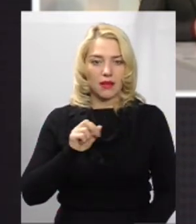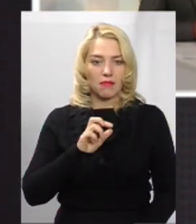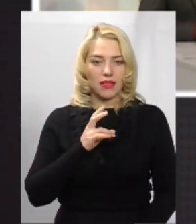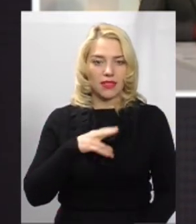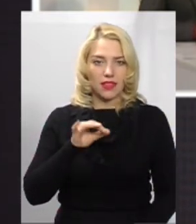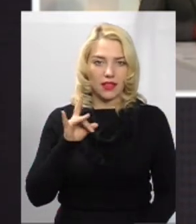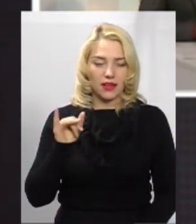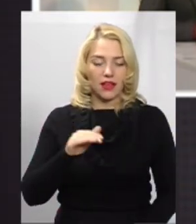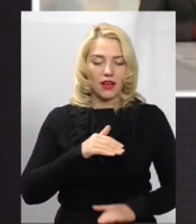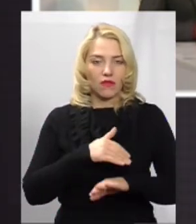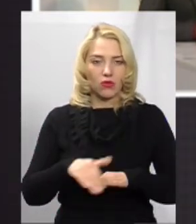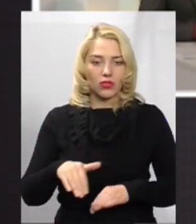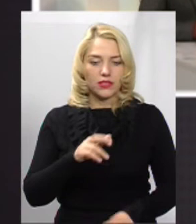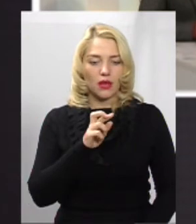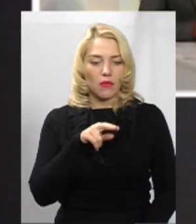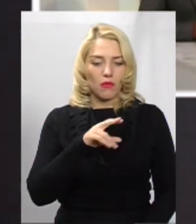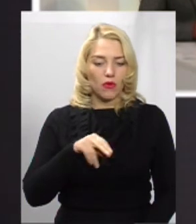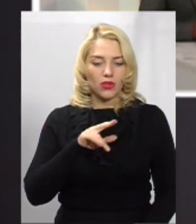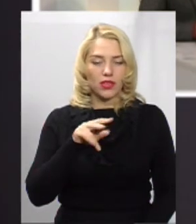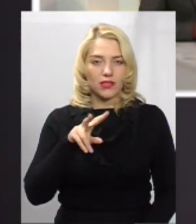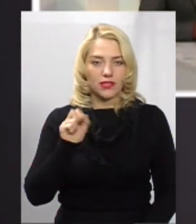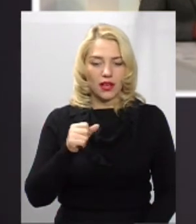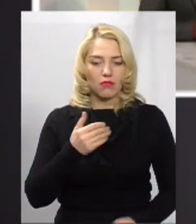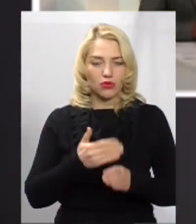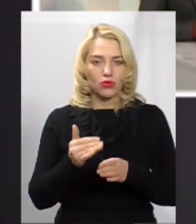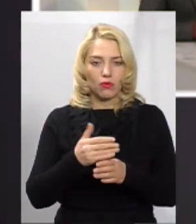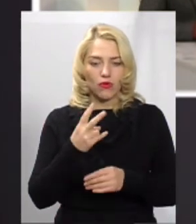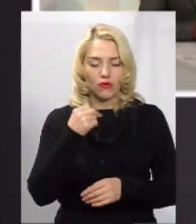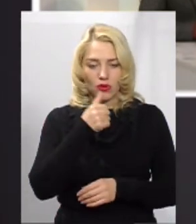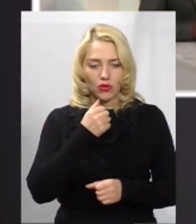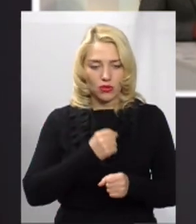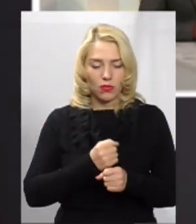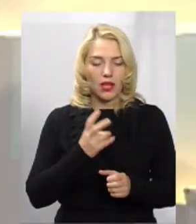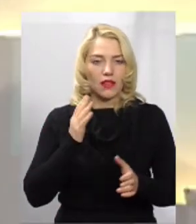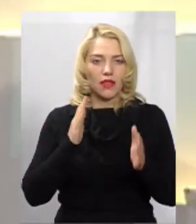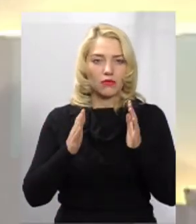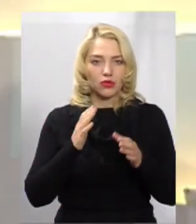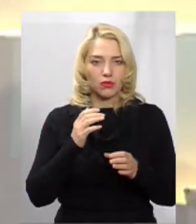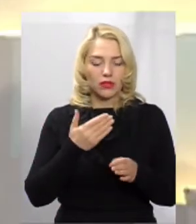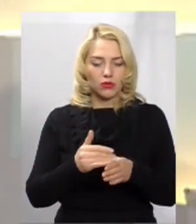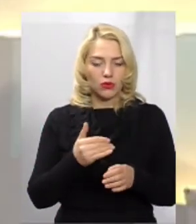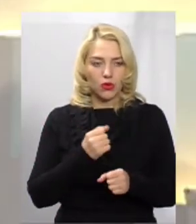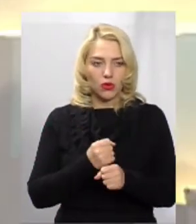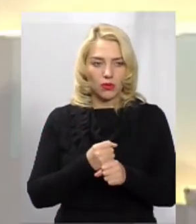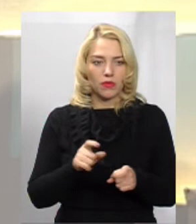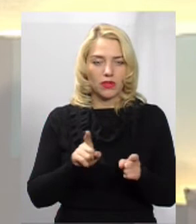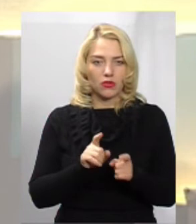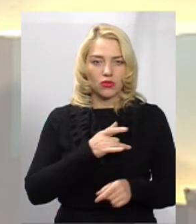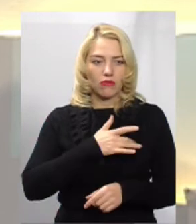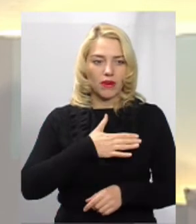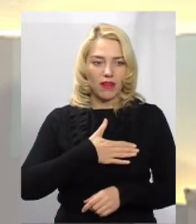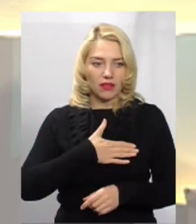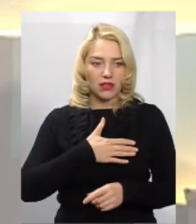вулицю Подільську два роки поступово робимо, на проспекті Меру робимо ремонти. Так і в приватних секторах.